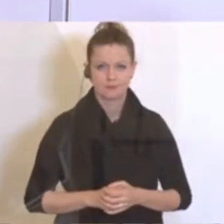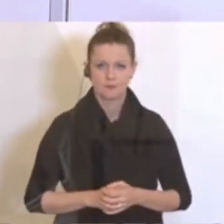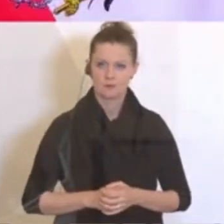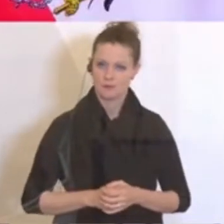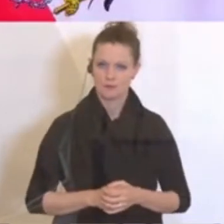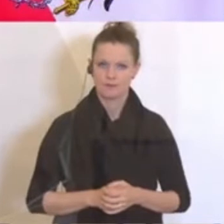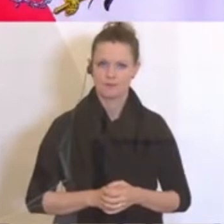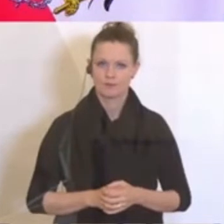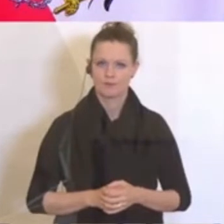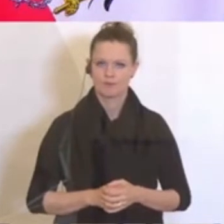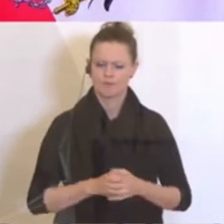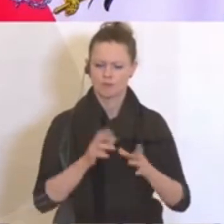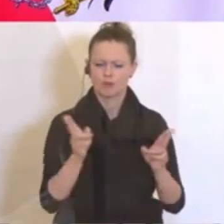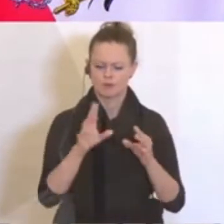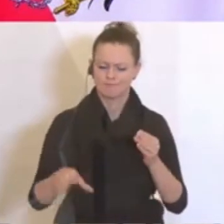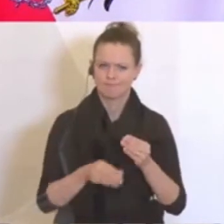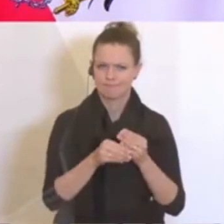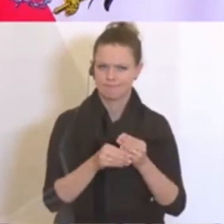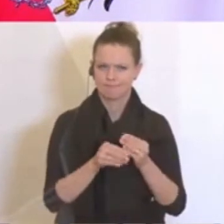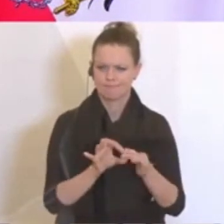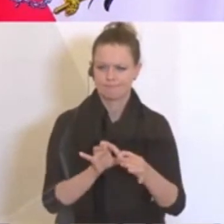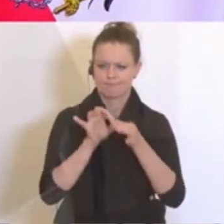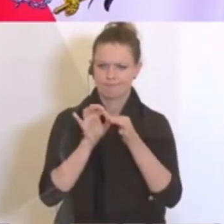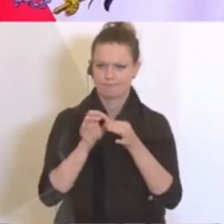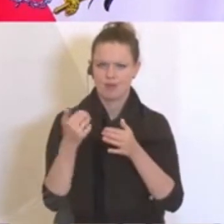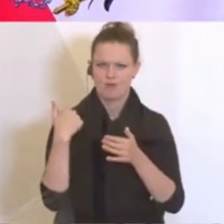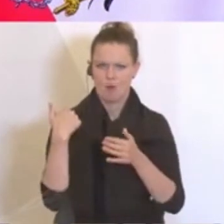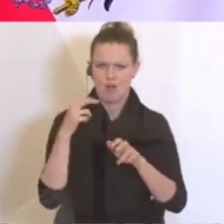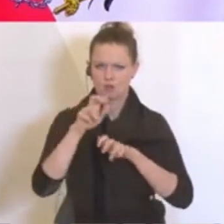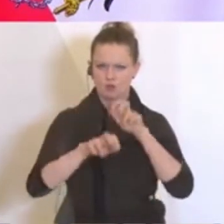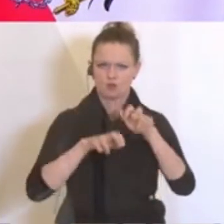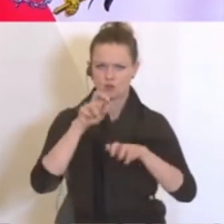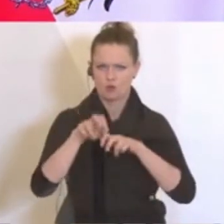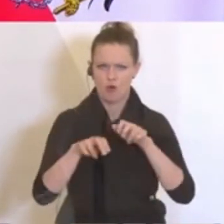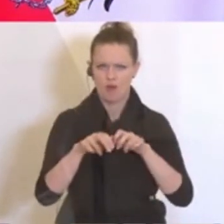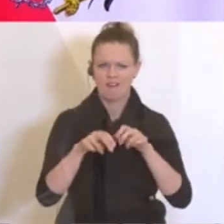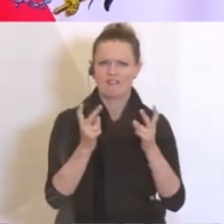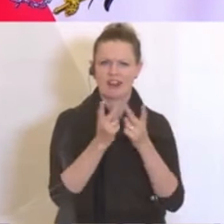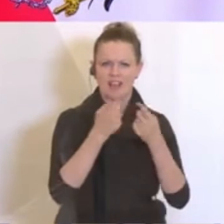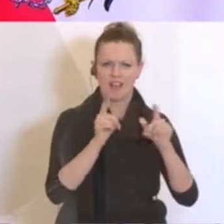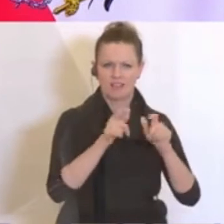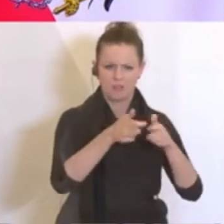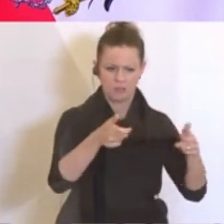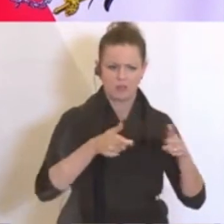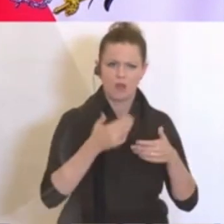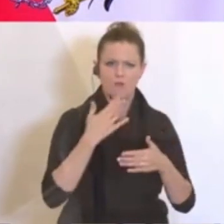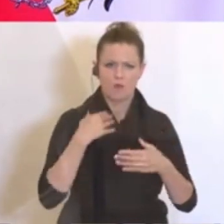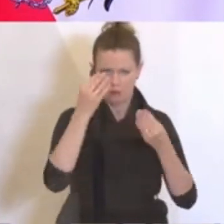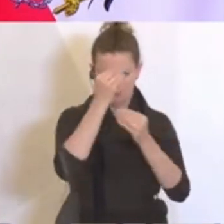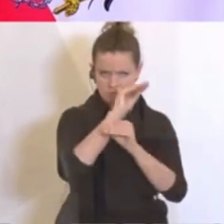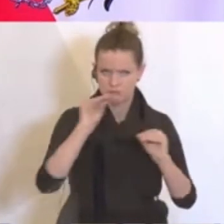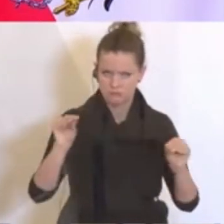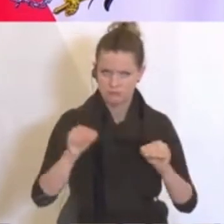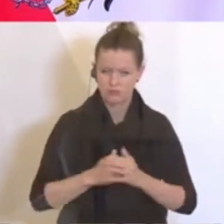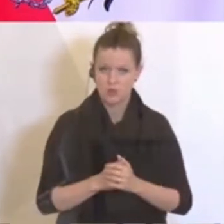Ja, wenn ich noch eine Ergänzung zuvor machen darf, was steuerliche versus andere Pakete betrifft, ist mir ein Anliegen mitzuteilen, dass ja